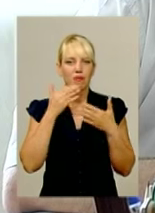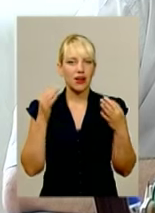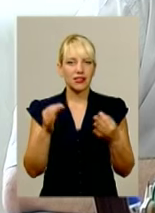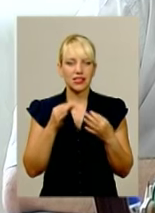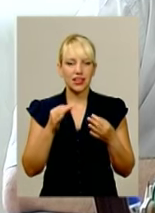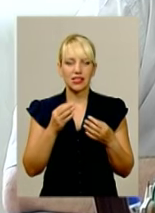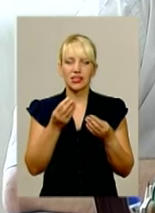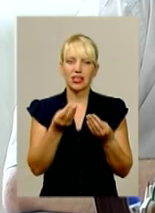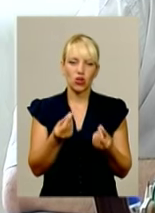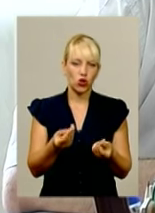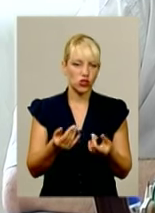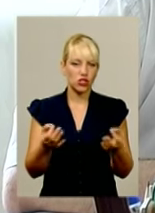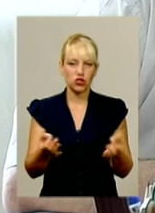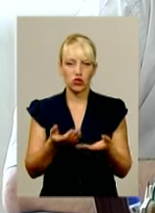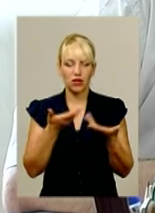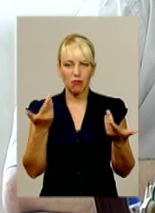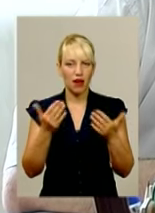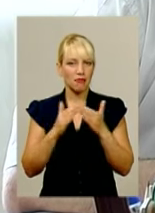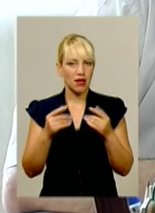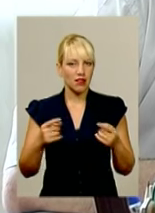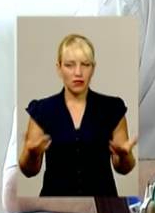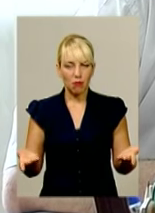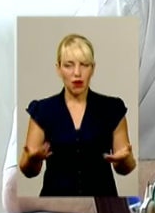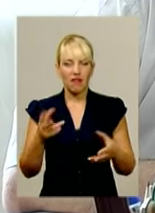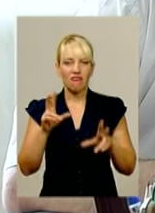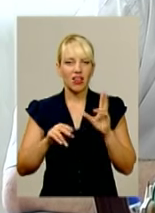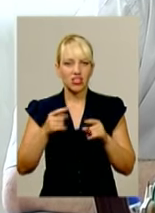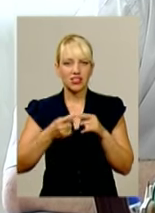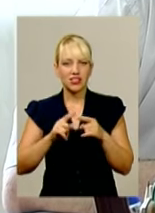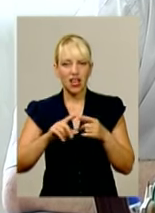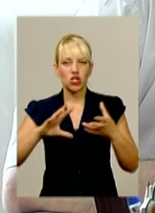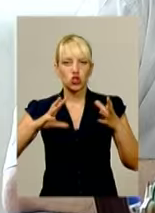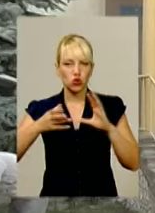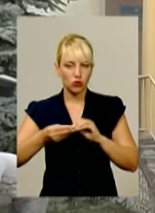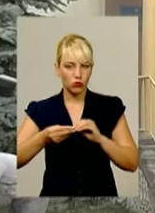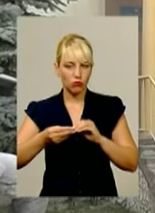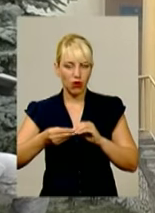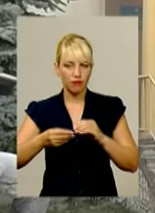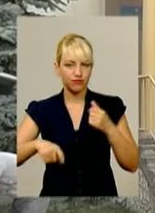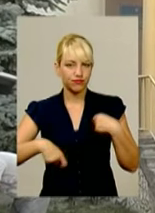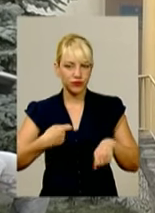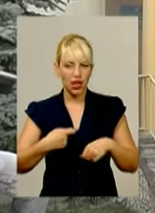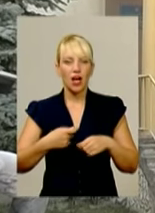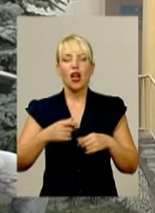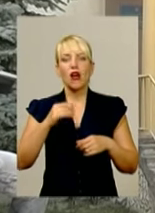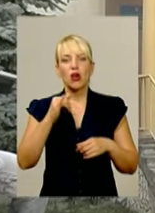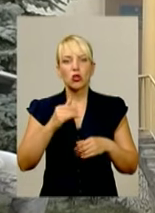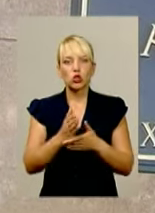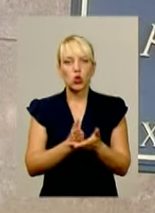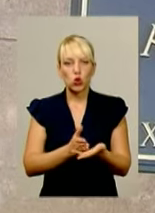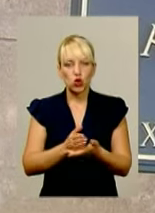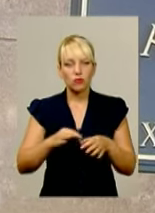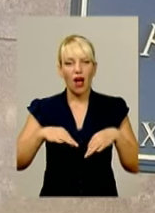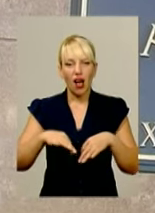грошових коштів, тобто можна рахувати, що ця сума безнадійна до відшкодування». Однак у службі автомобільних доріг